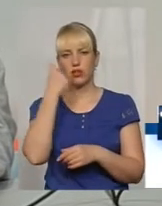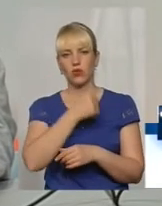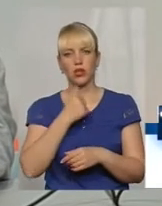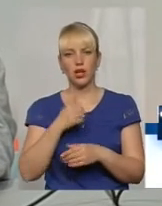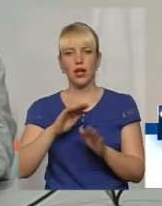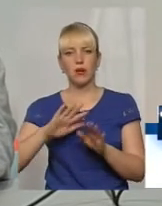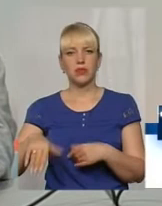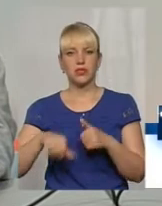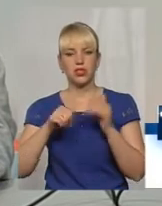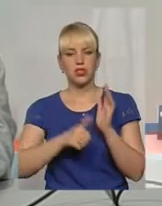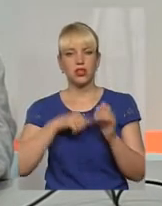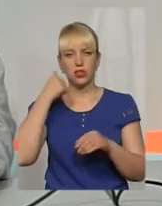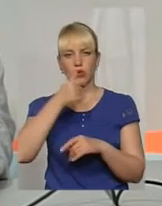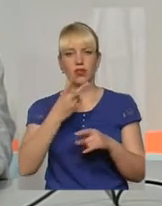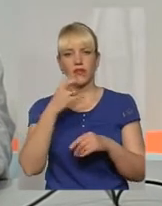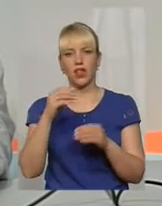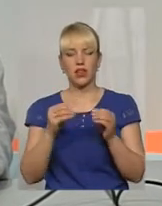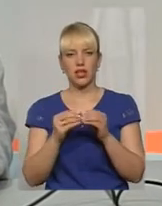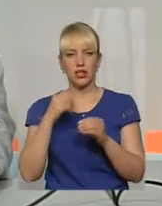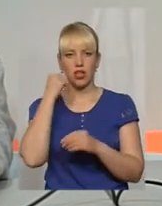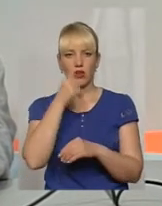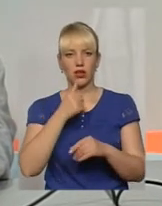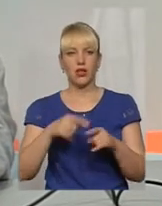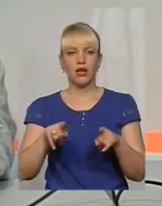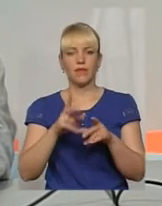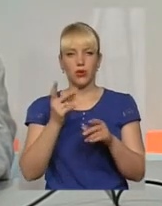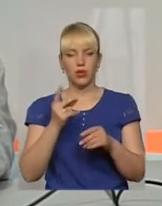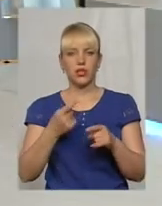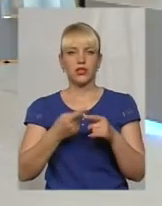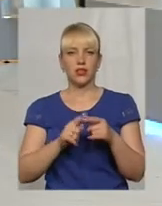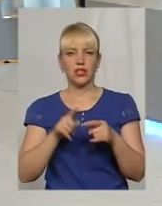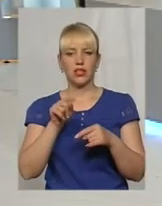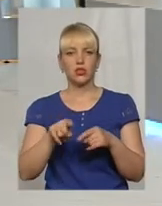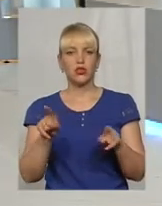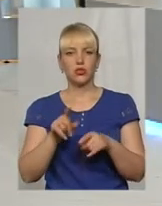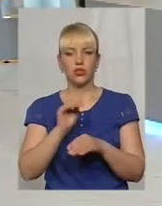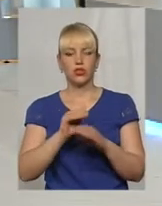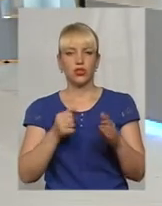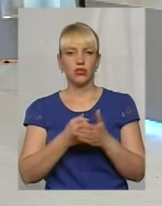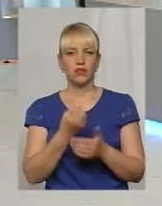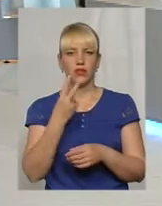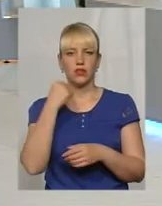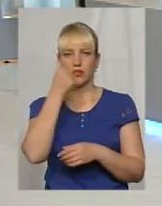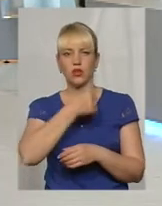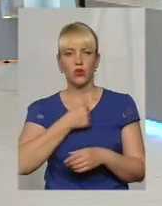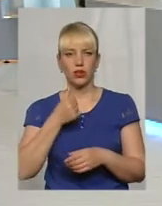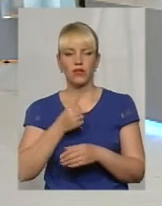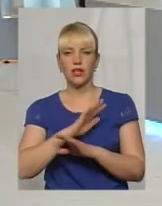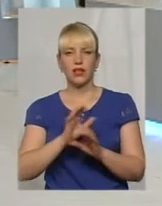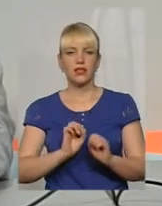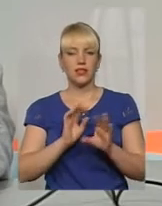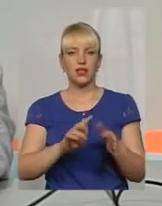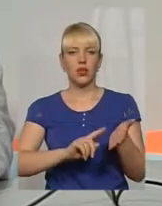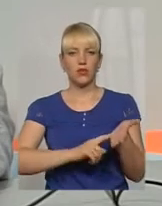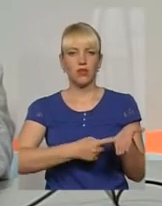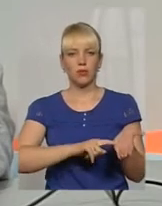після 16 років – це на 10 років. Далі, таким пунктом ще є те, що діти до 12 років не здають відбутки